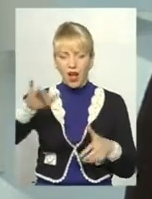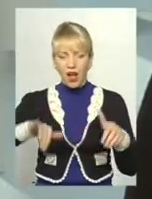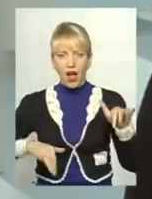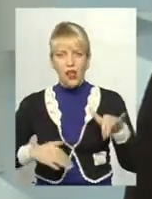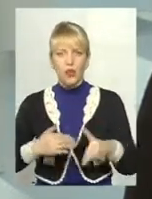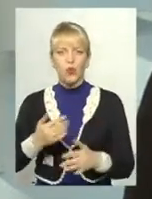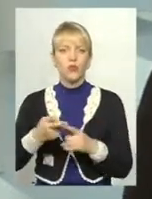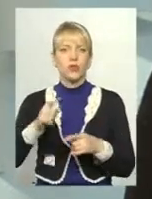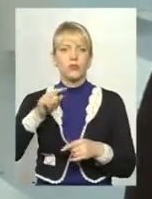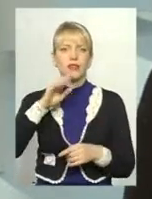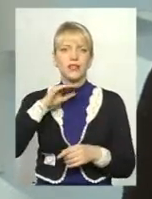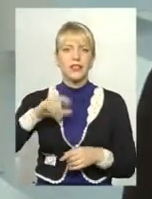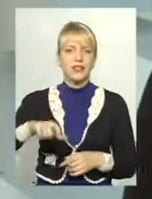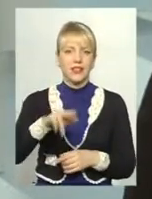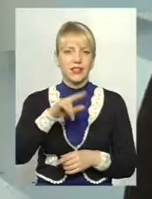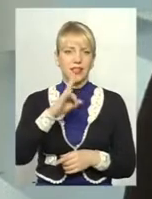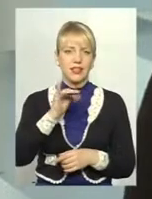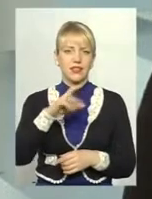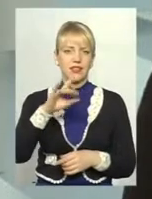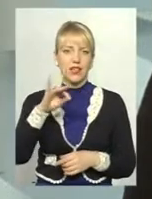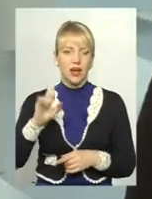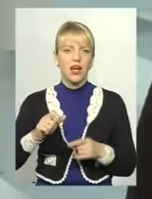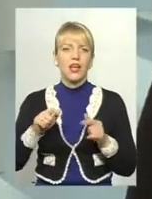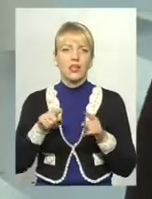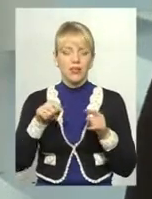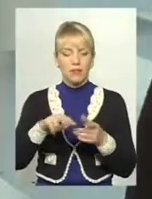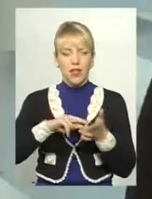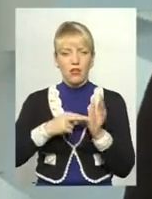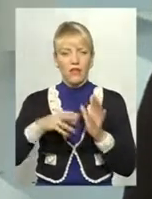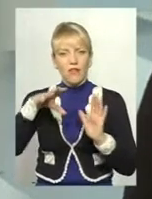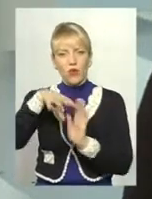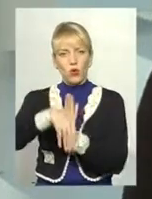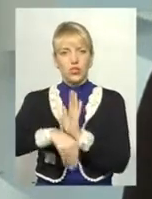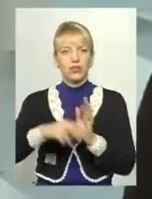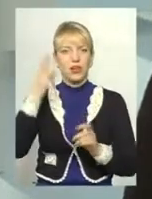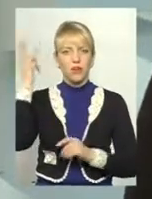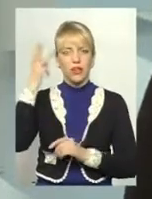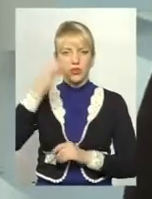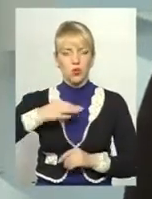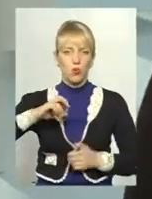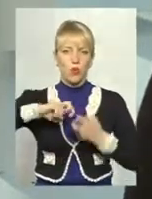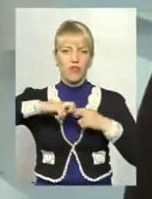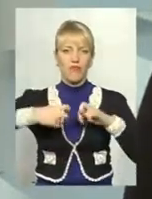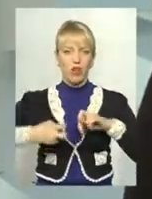планувалося включити Хмельницьку область, Івано-Франківську,